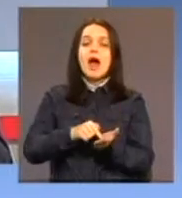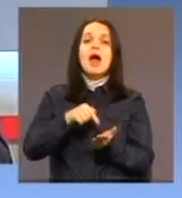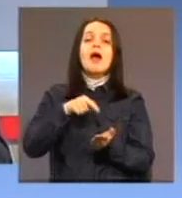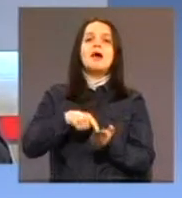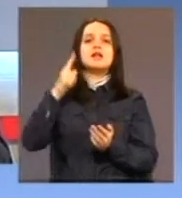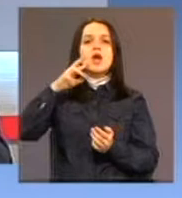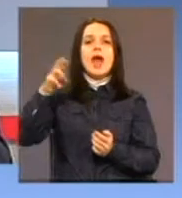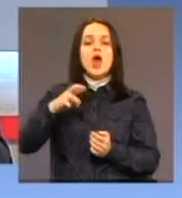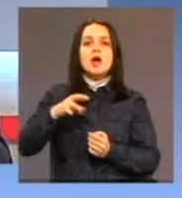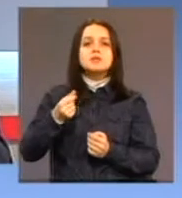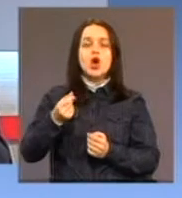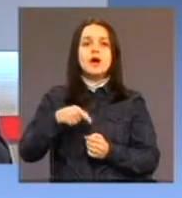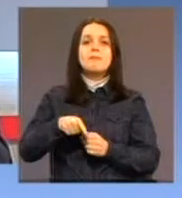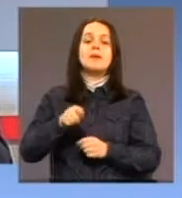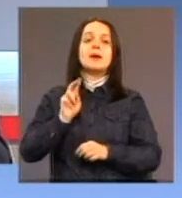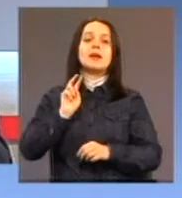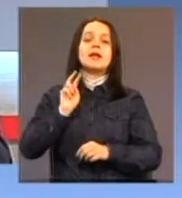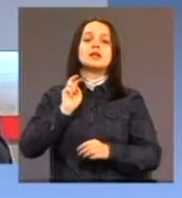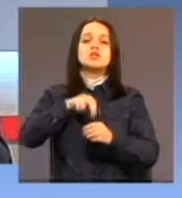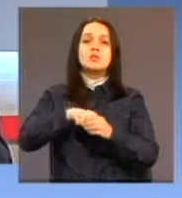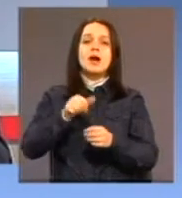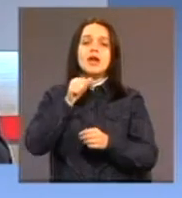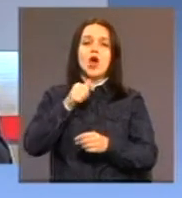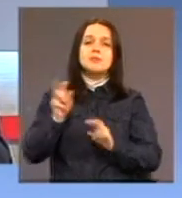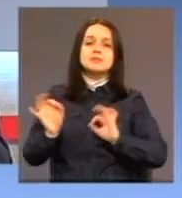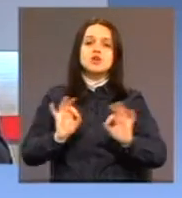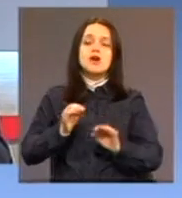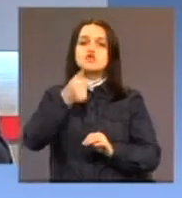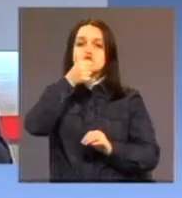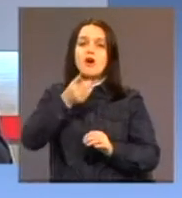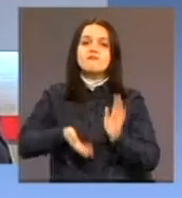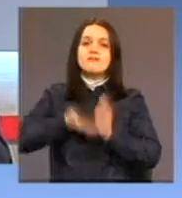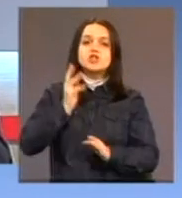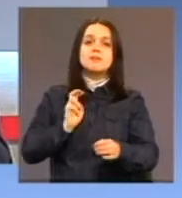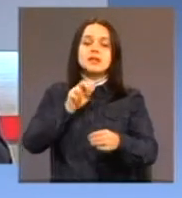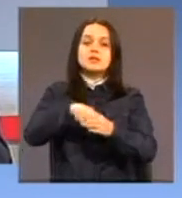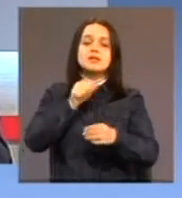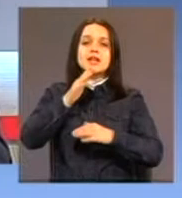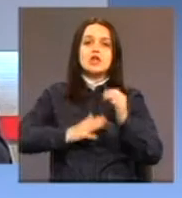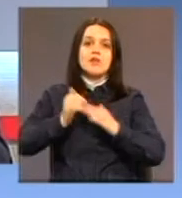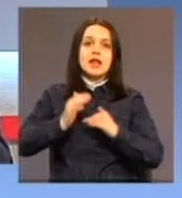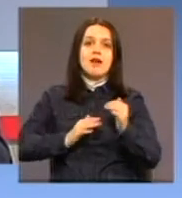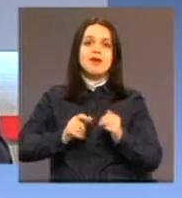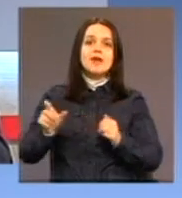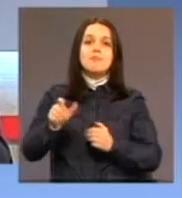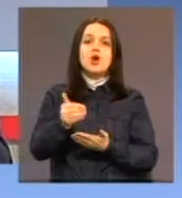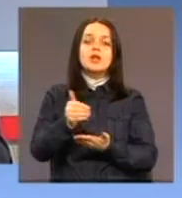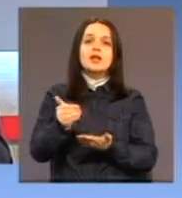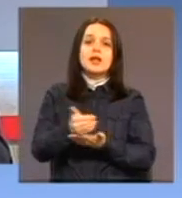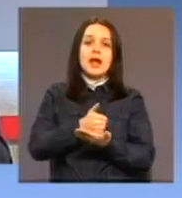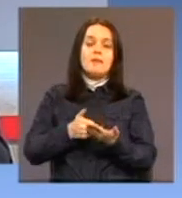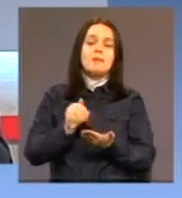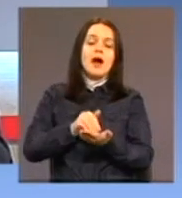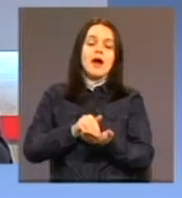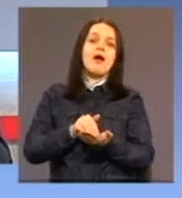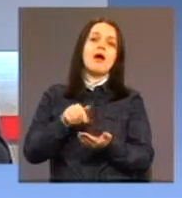obezvijedivanja što veće pristupačnosti i zadovoljavanju potreba korisnika s obzirom na njihove stvarne